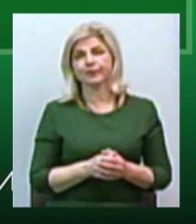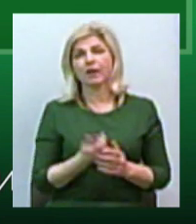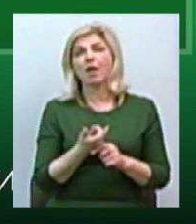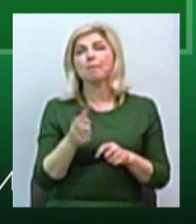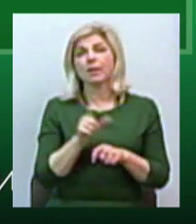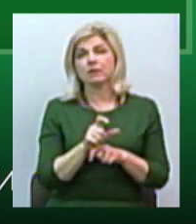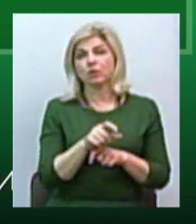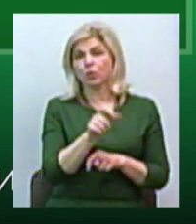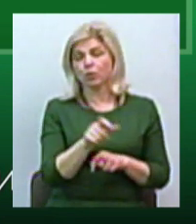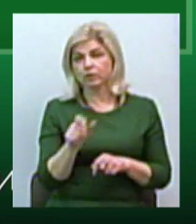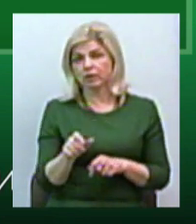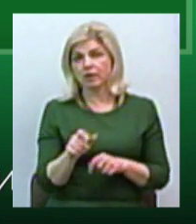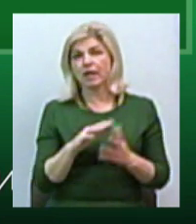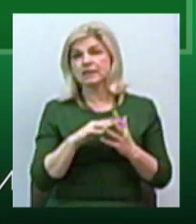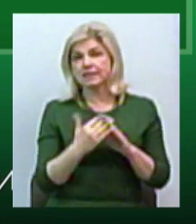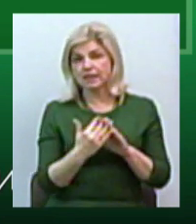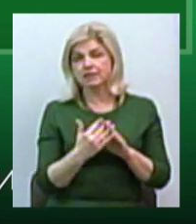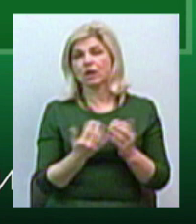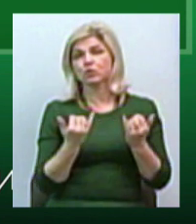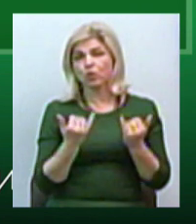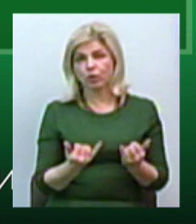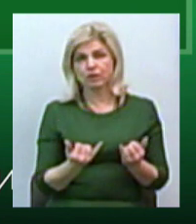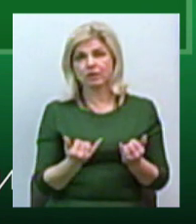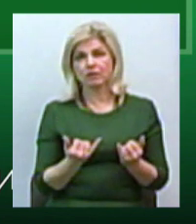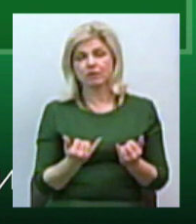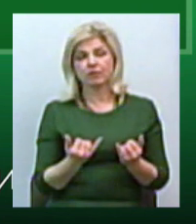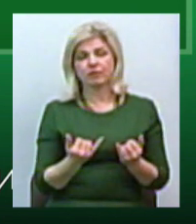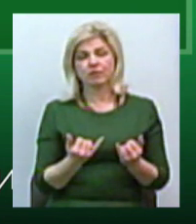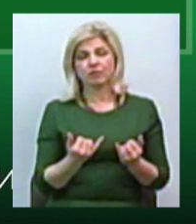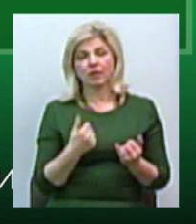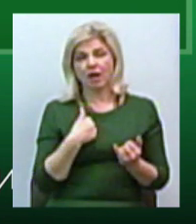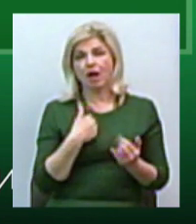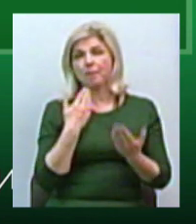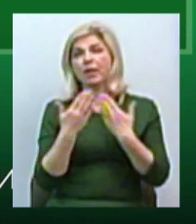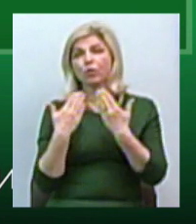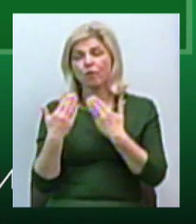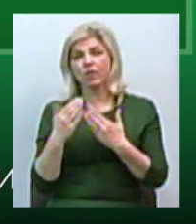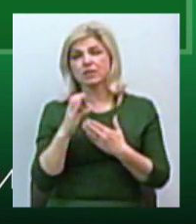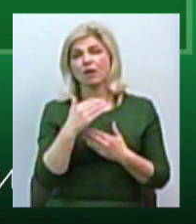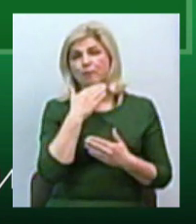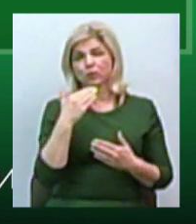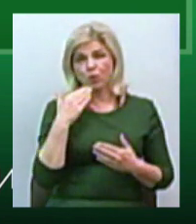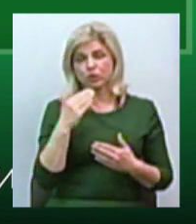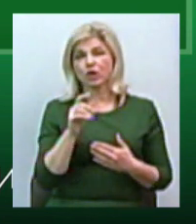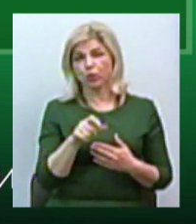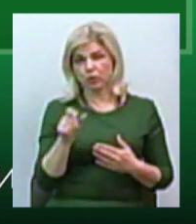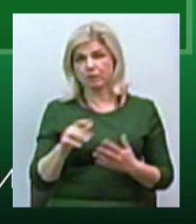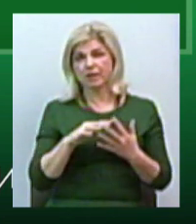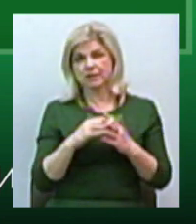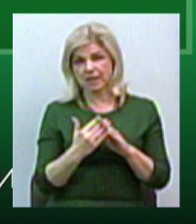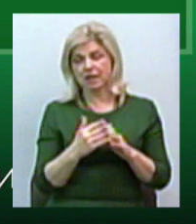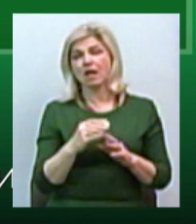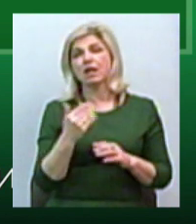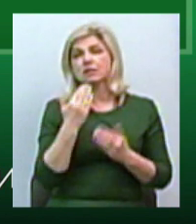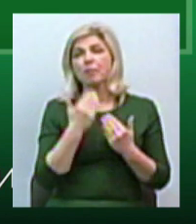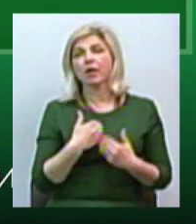населення в сільській містевості на сьогодні, і я спілкувалася з багатьма жителями сільської містевості, мене запитували, як